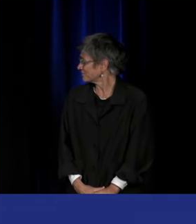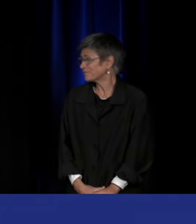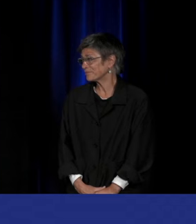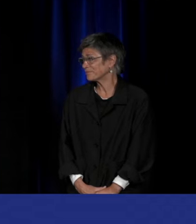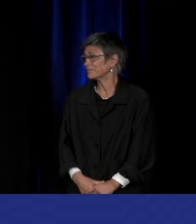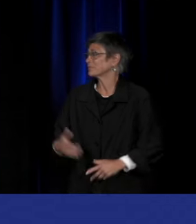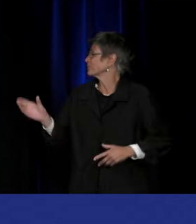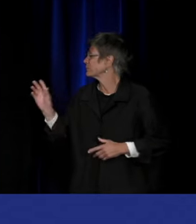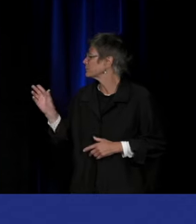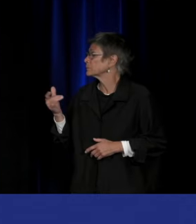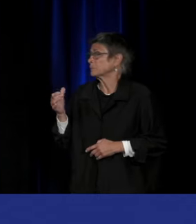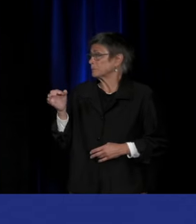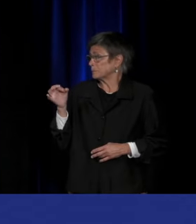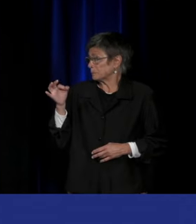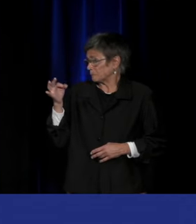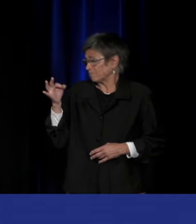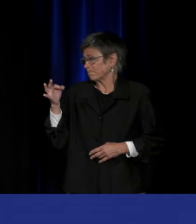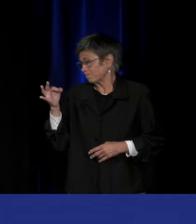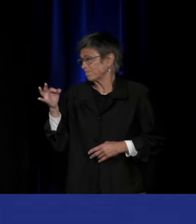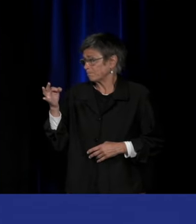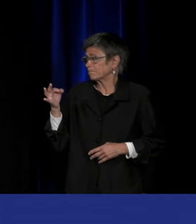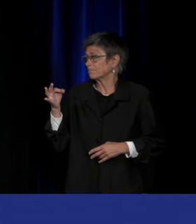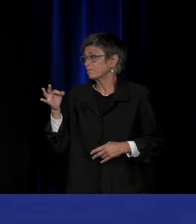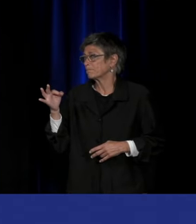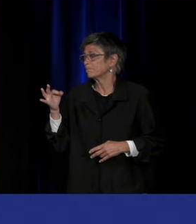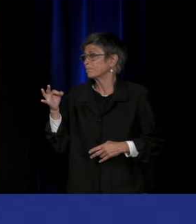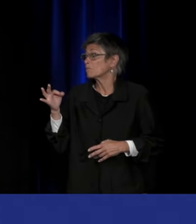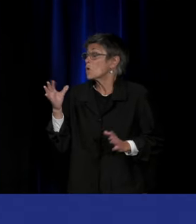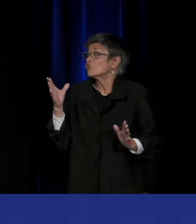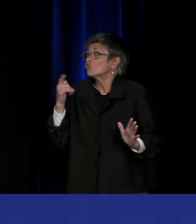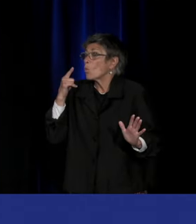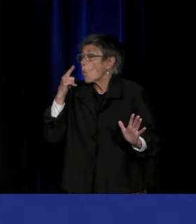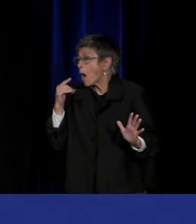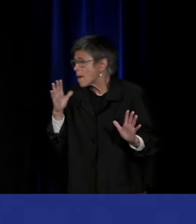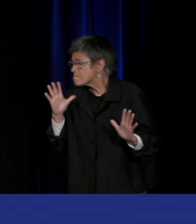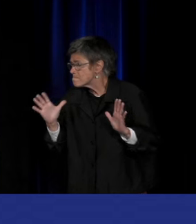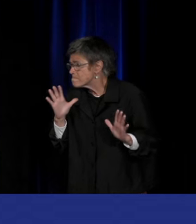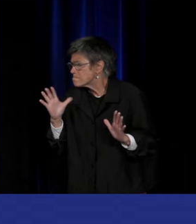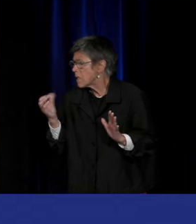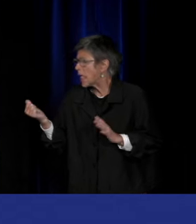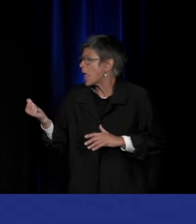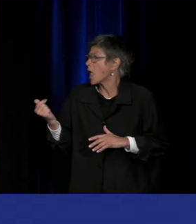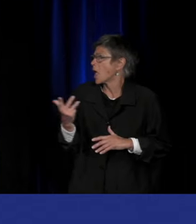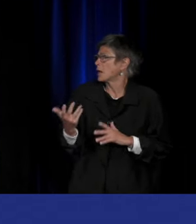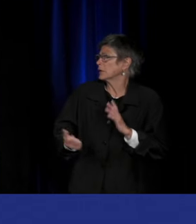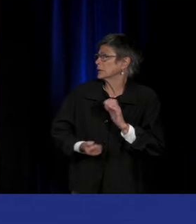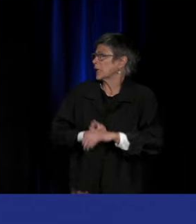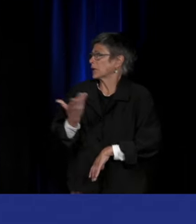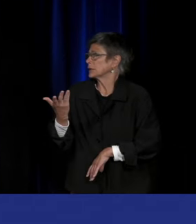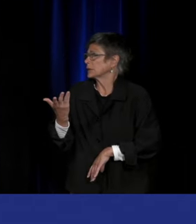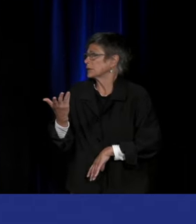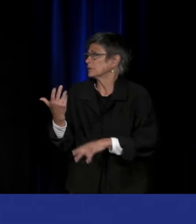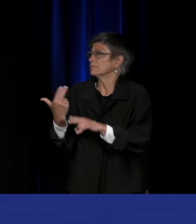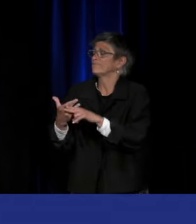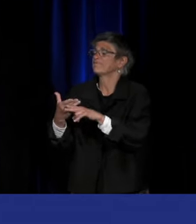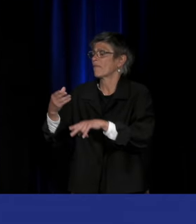oui alors à ma connaissance c'est quelques artistes qu'on